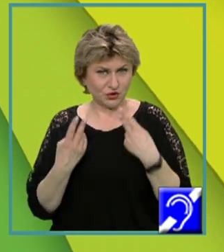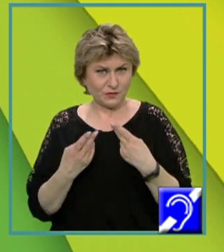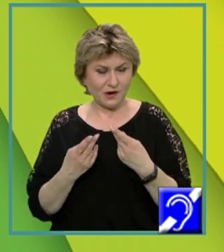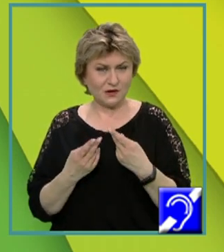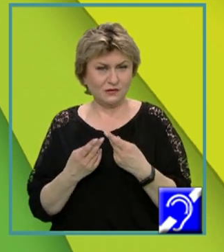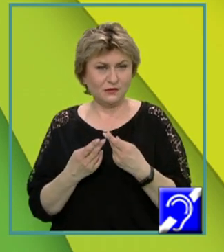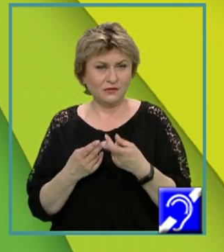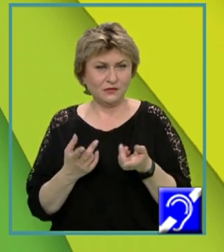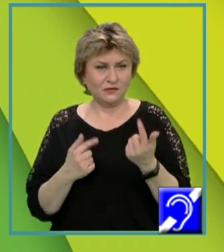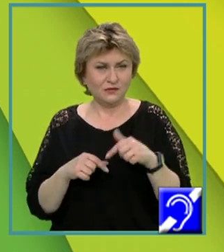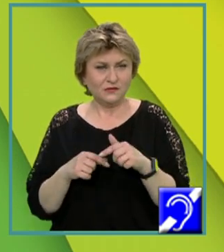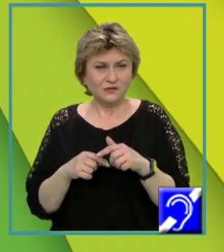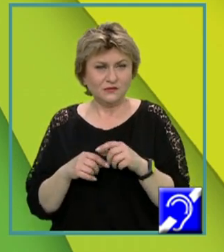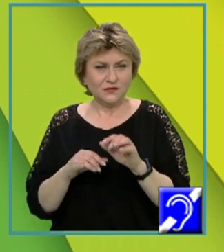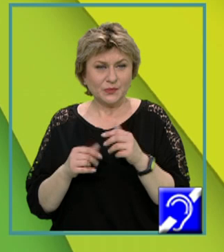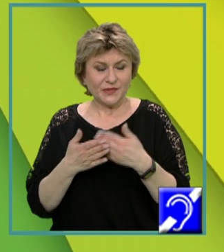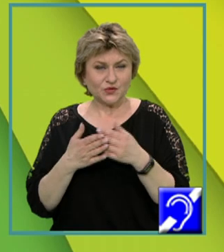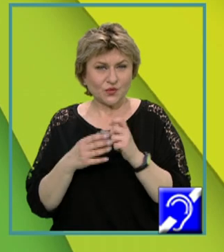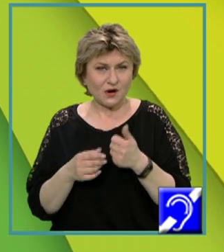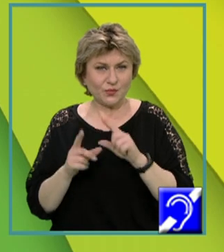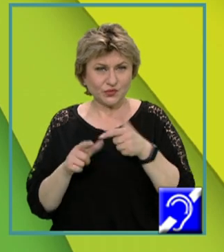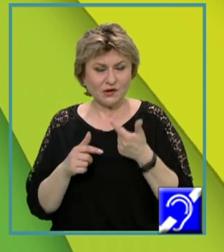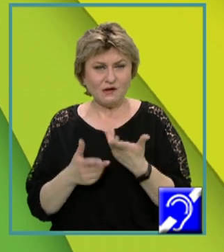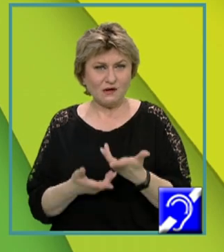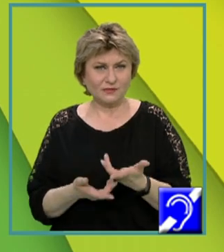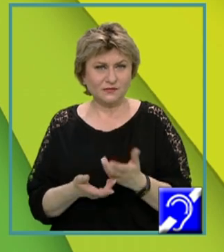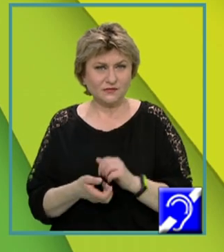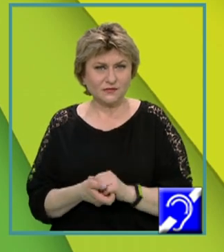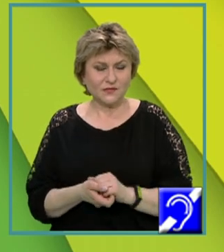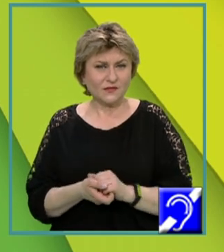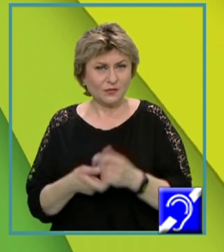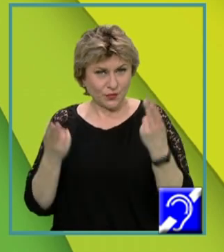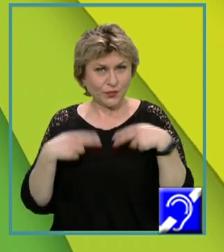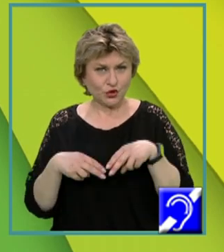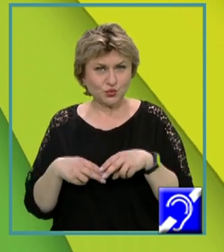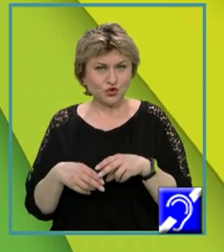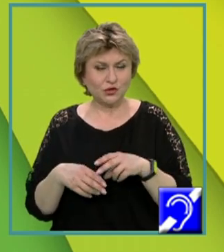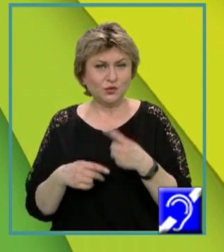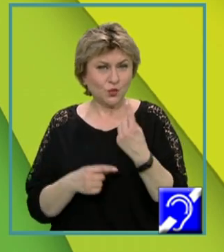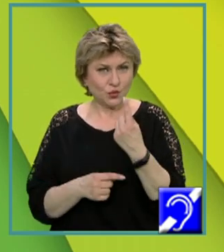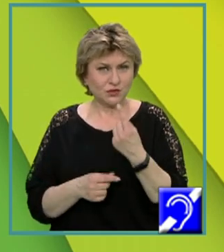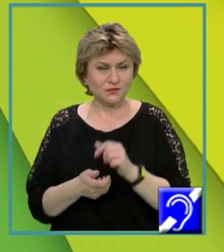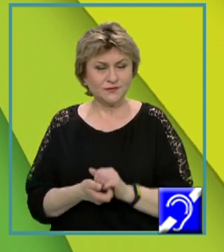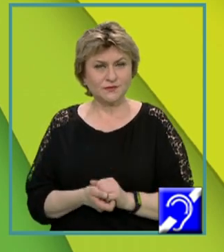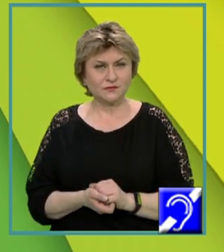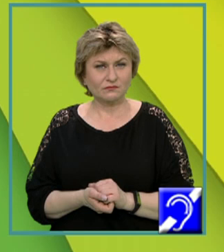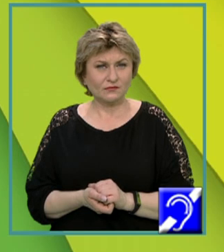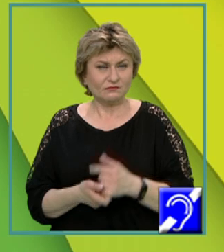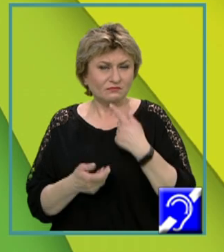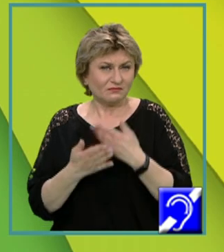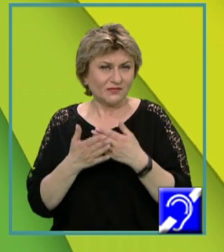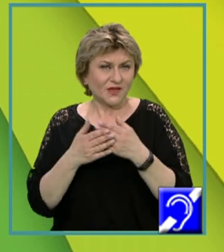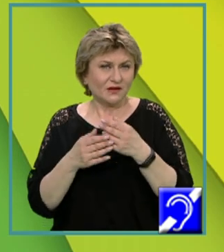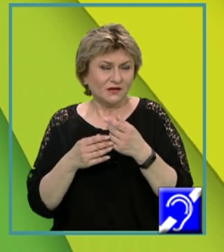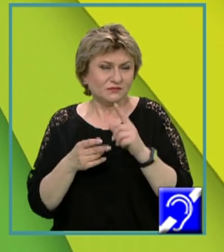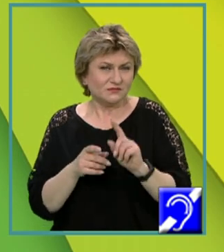funcția int main, pentru a putea produce un fișier executabil